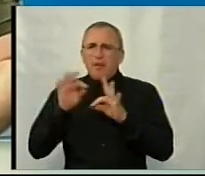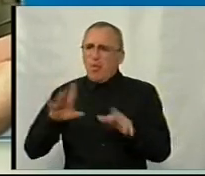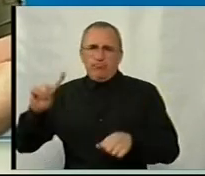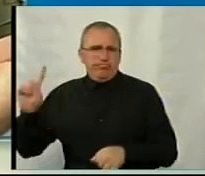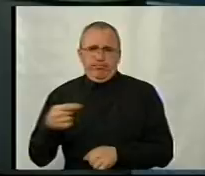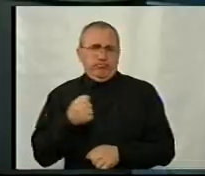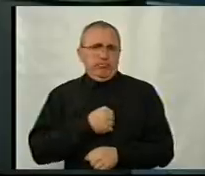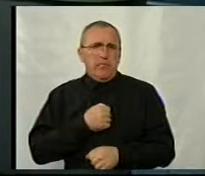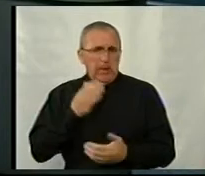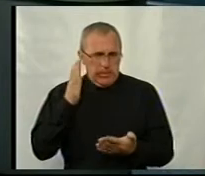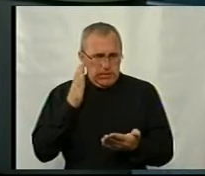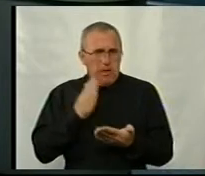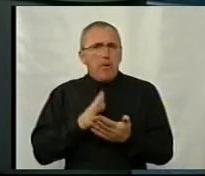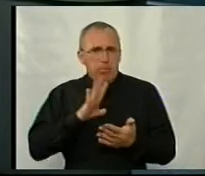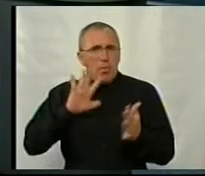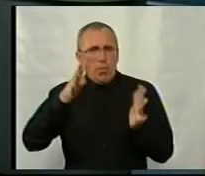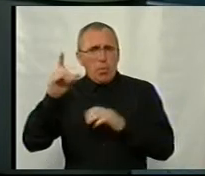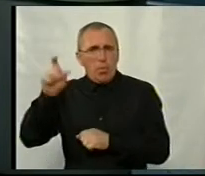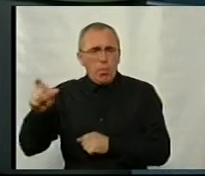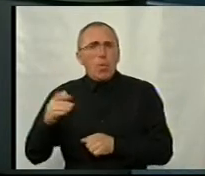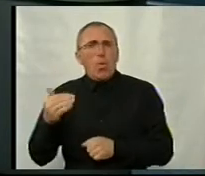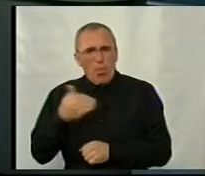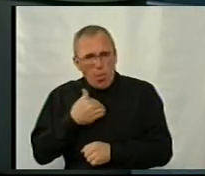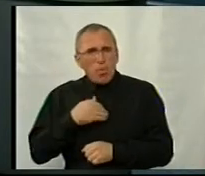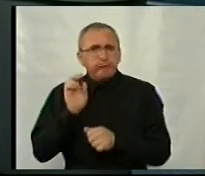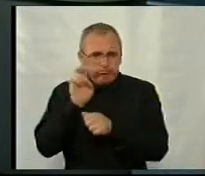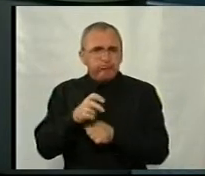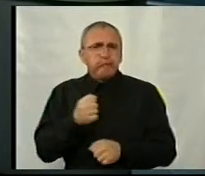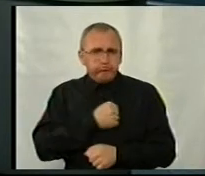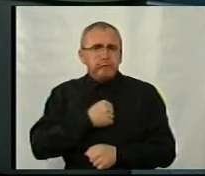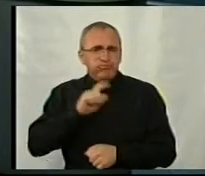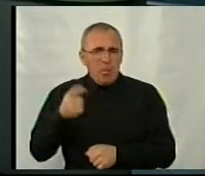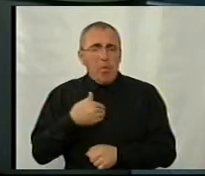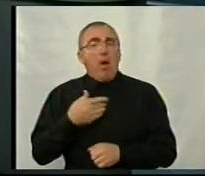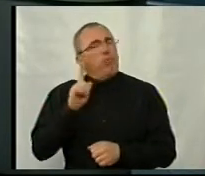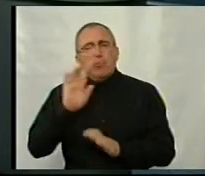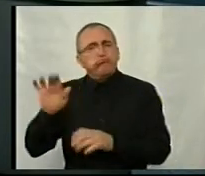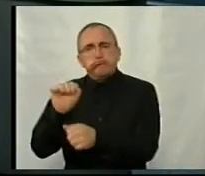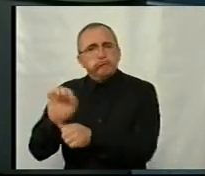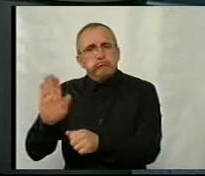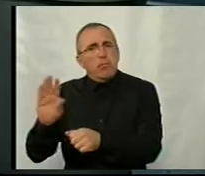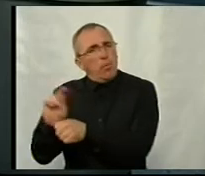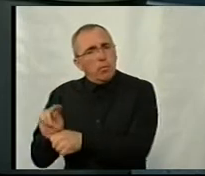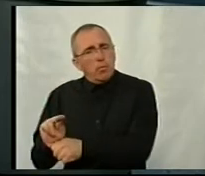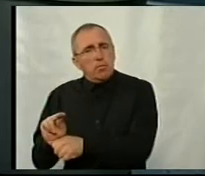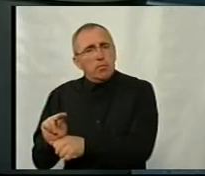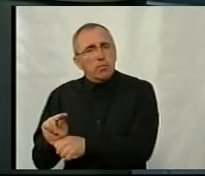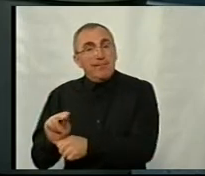Тобто були люди, які прийшли і сказали, ні, вибачте, поки що, або лікуйтеся. Буває таке навіть,